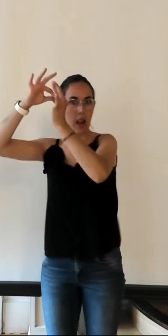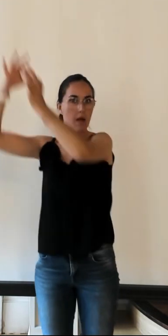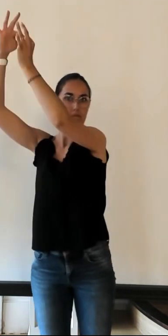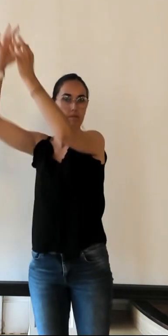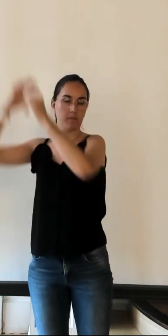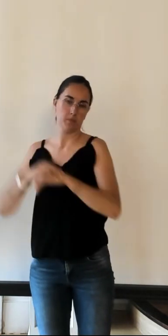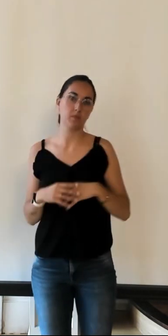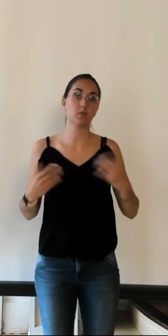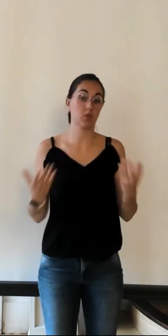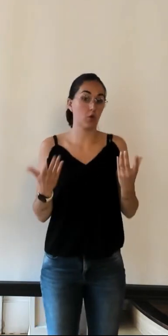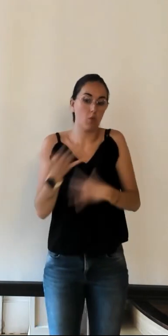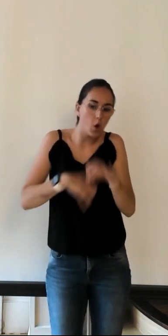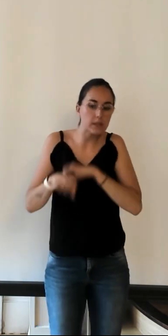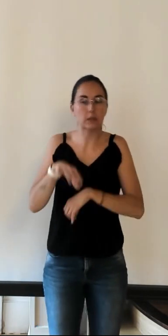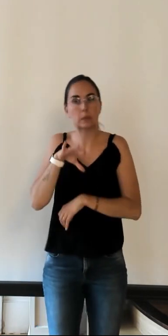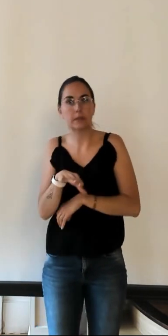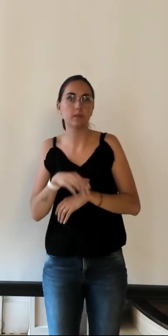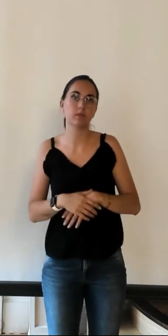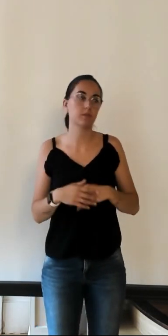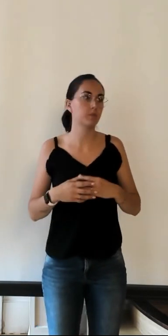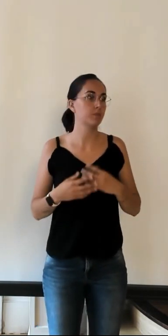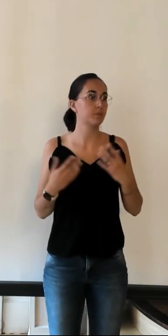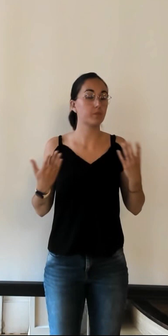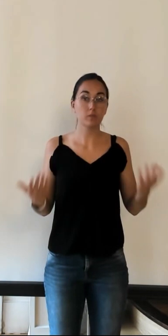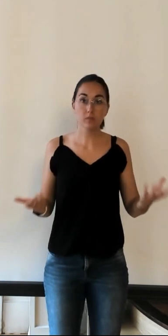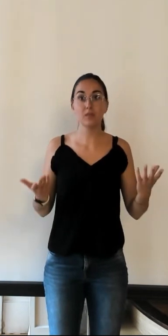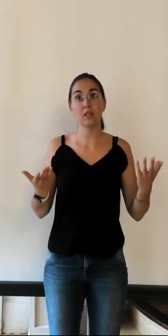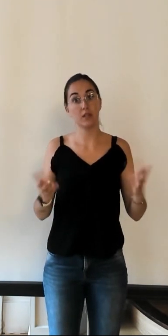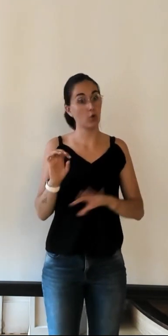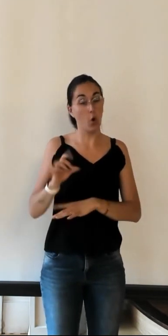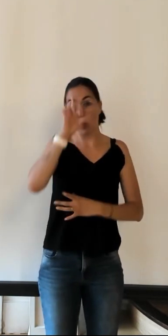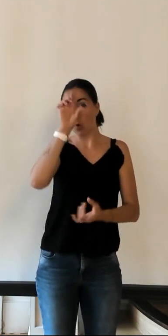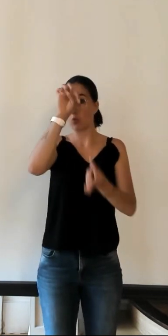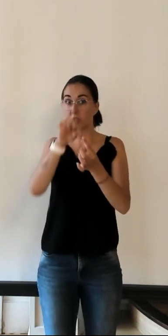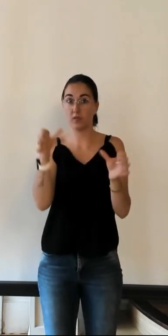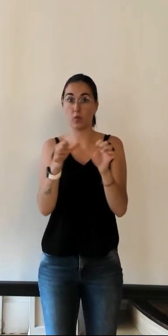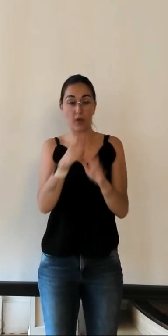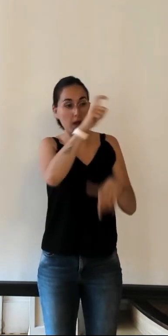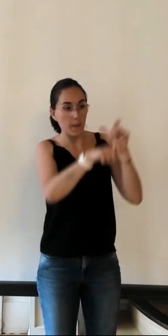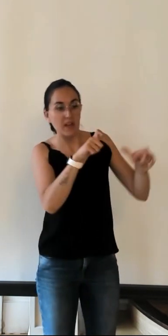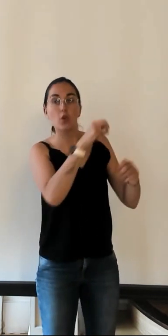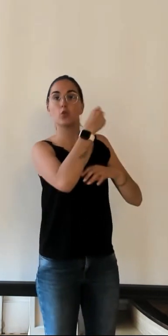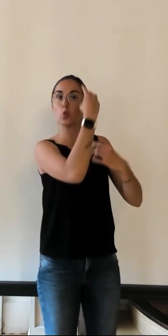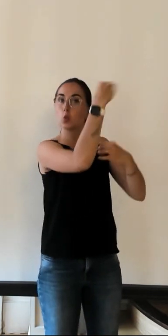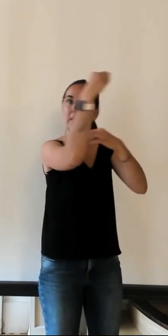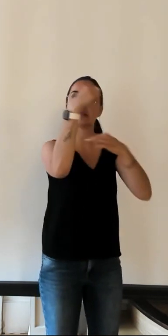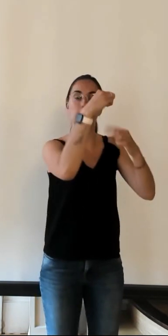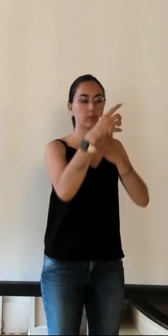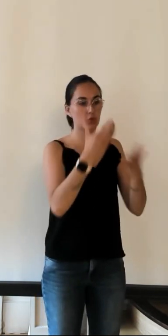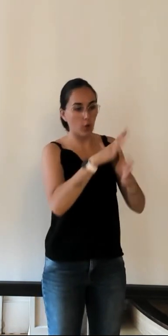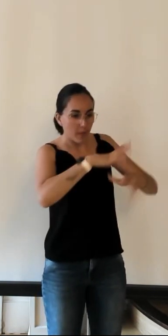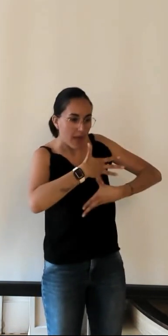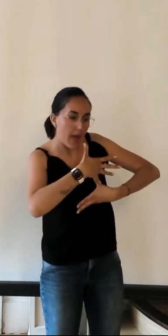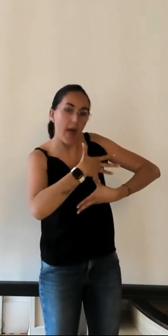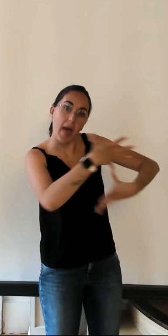institution qui était avant tout l'accueil du touriste et l'information auprès du tourisme oui